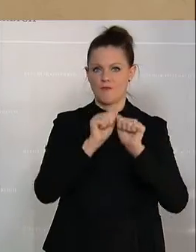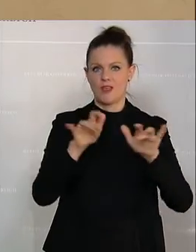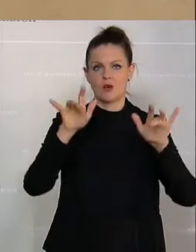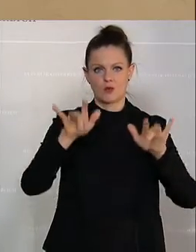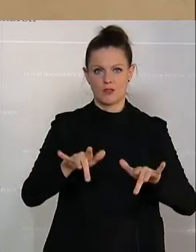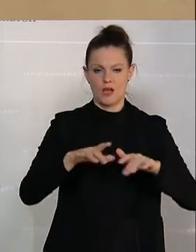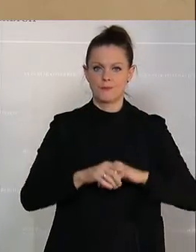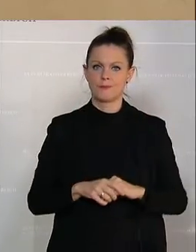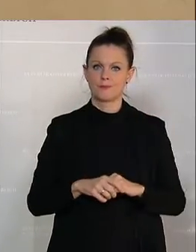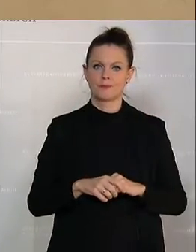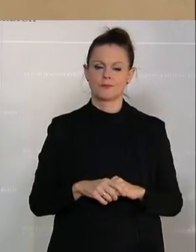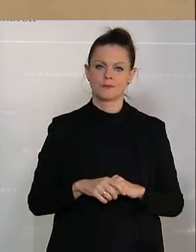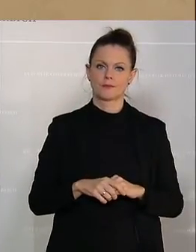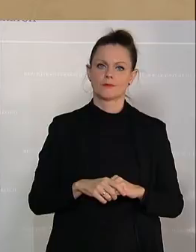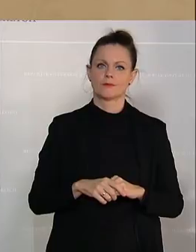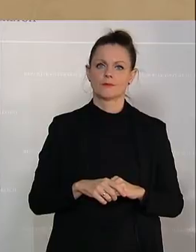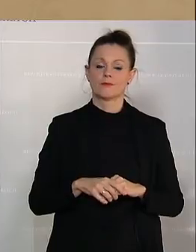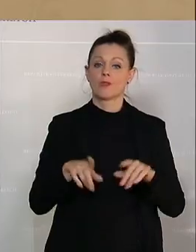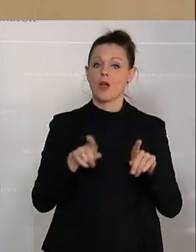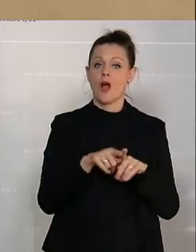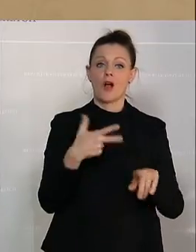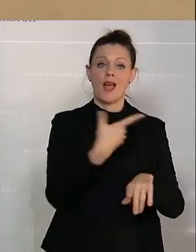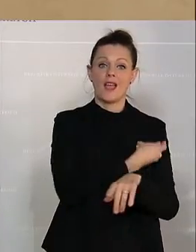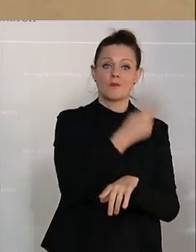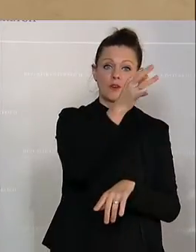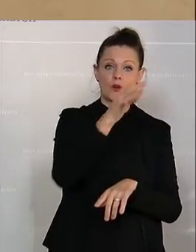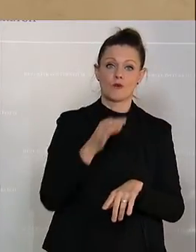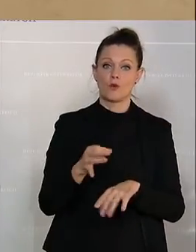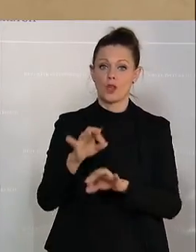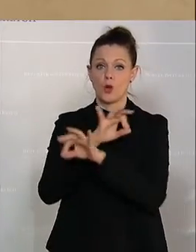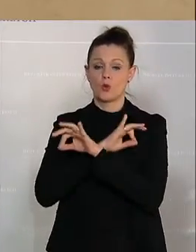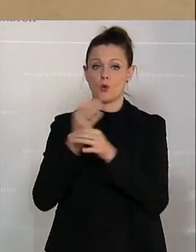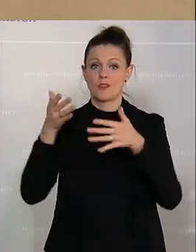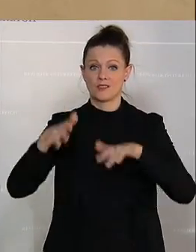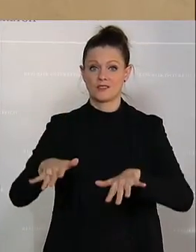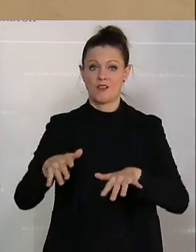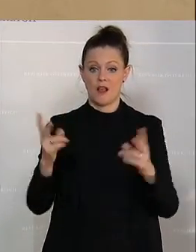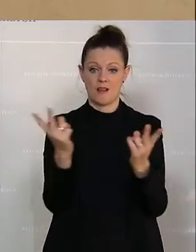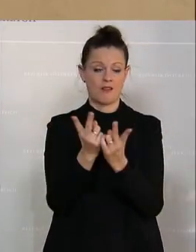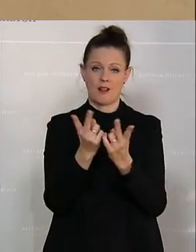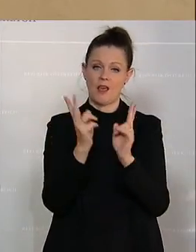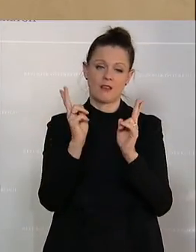Vergleich der Impfquote und der Todesfälle in den europäischen Ländern bestätigt das.